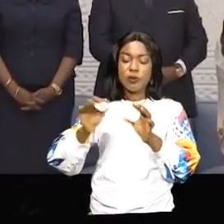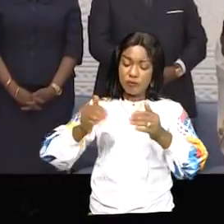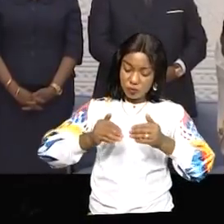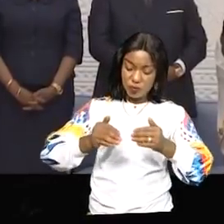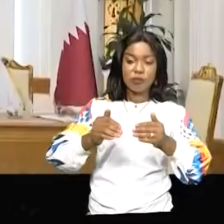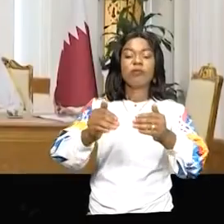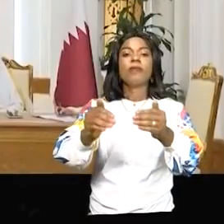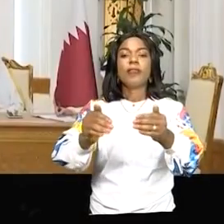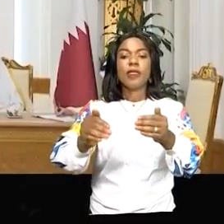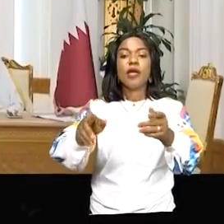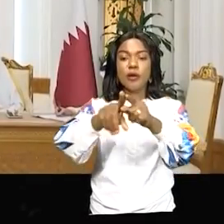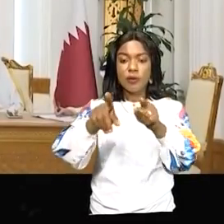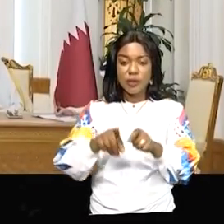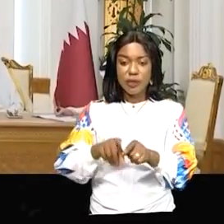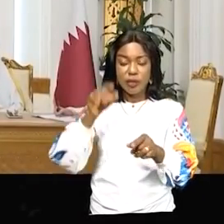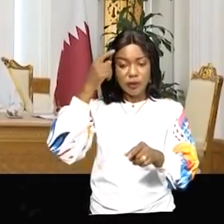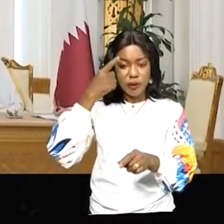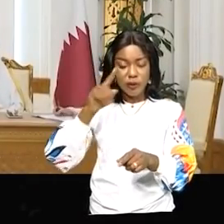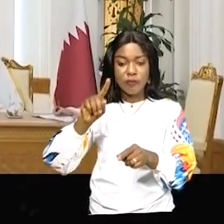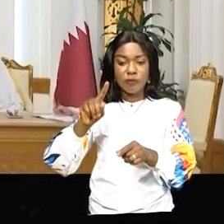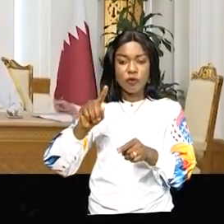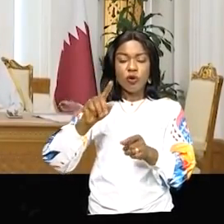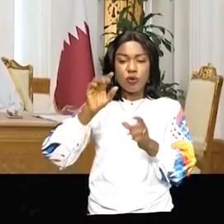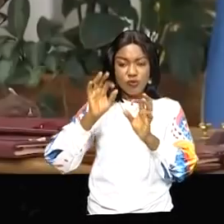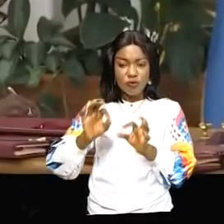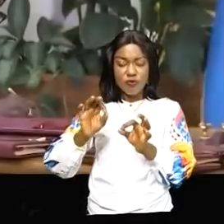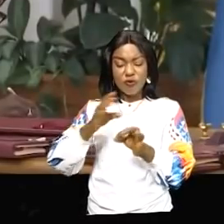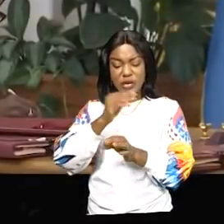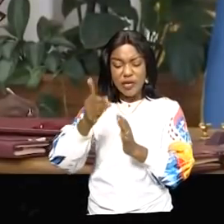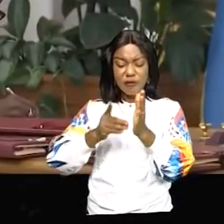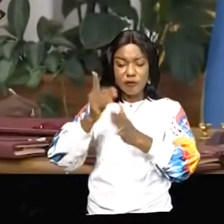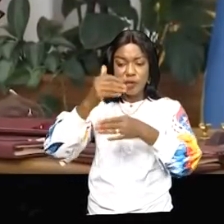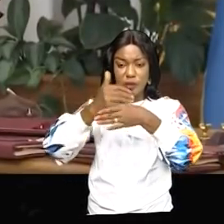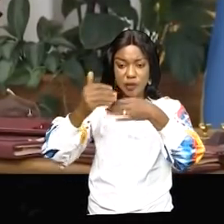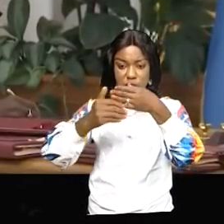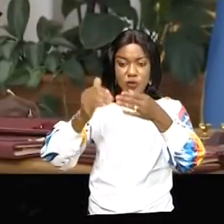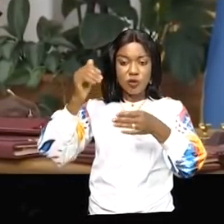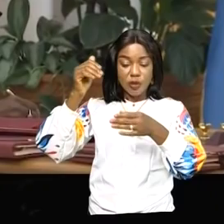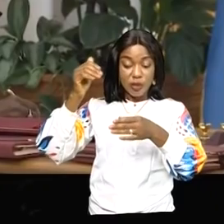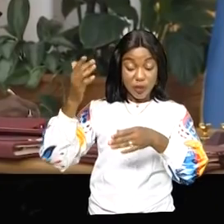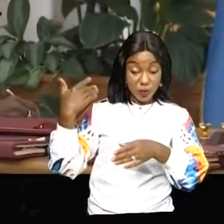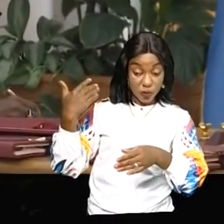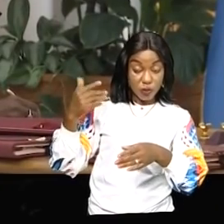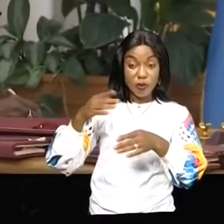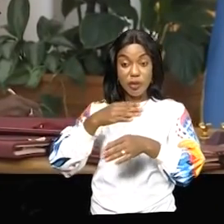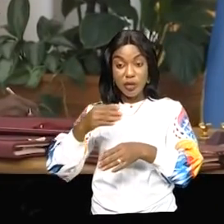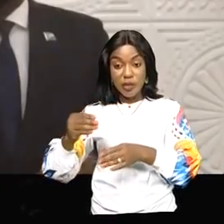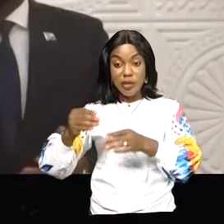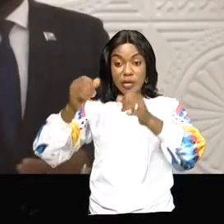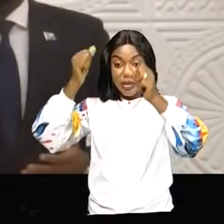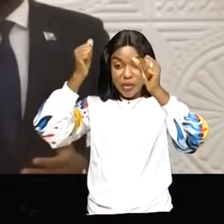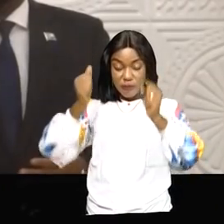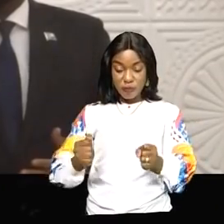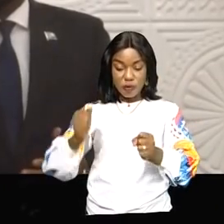secteurs consisteront en la modernisation et au développement d'infrastructures maritimes stratégiques, les ports de Matadi,